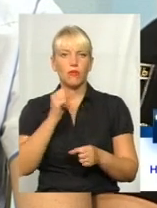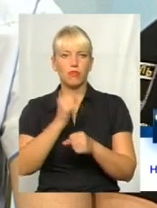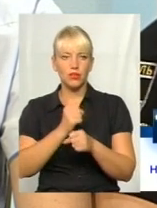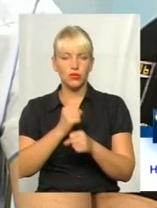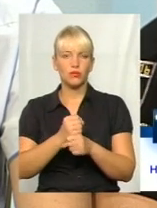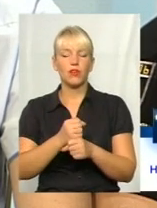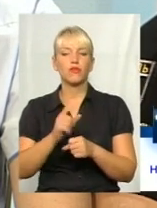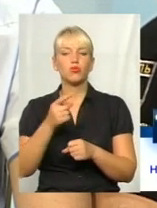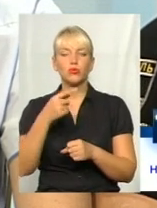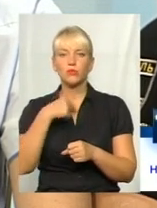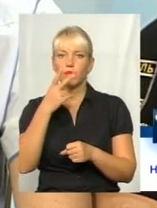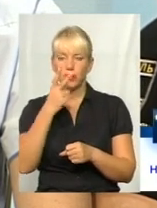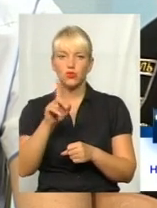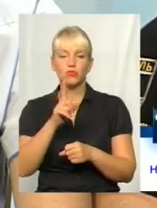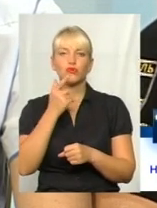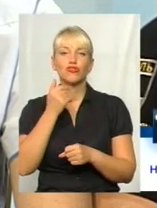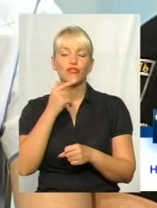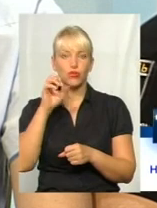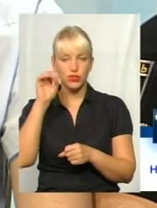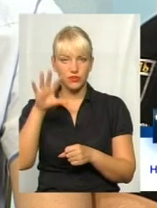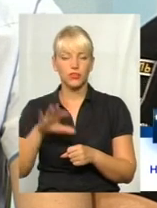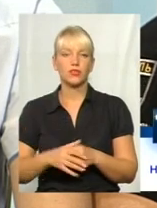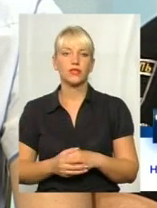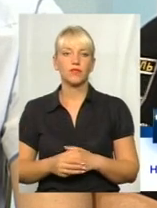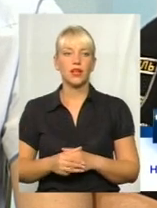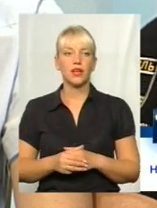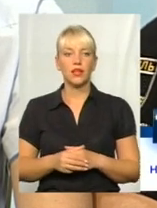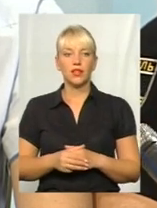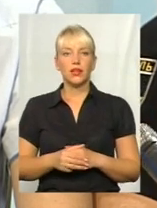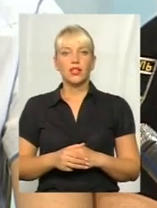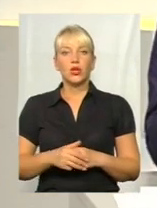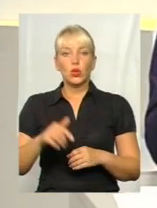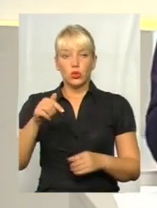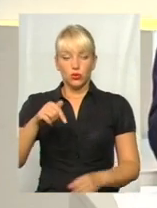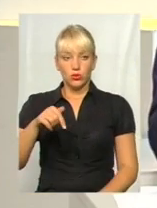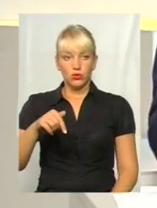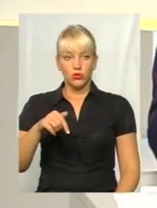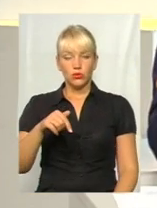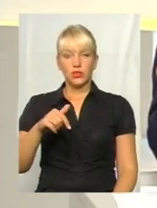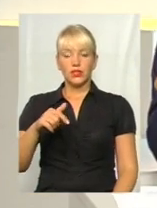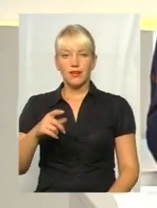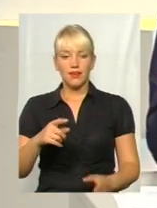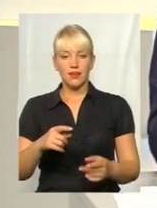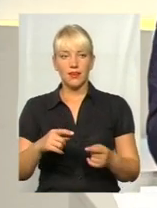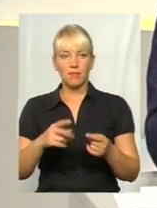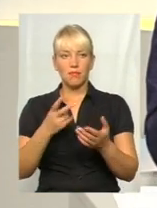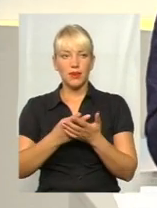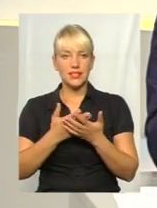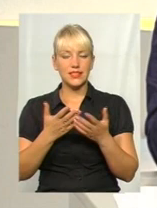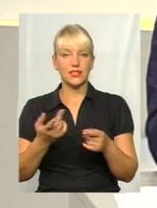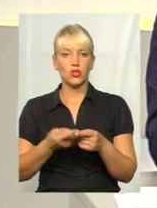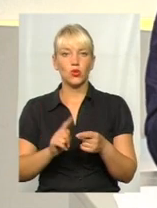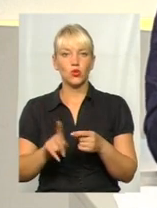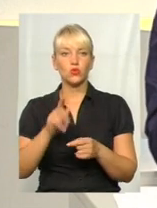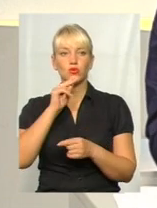випадку. Просто з цього місця не дуже видно. Я вас розуміла. Але тут яскрава презентація того, що